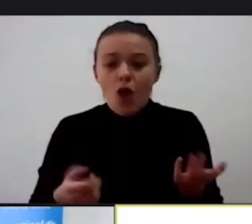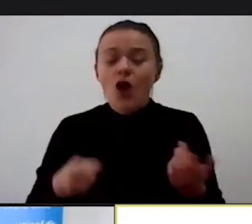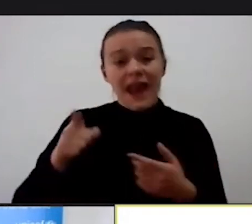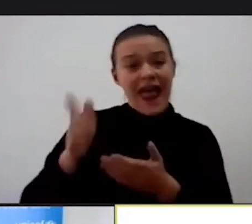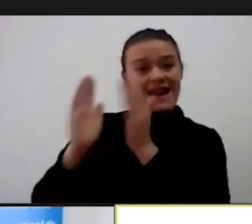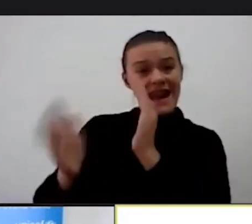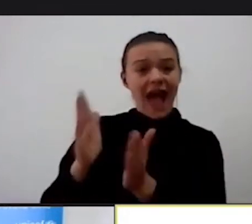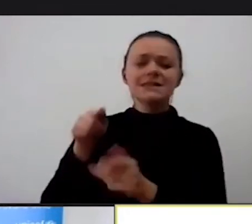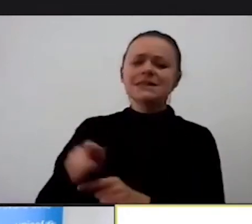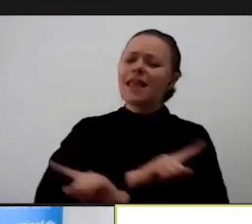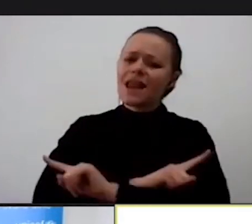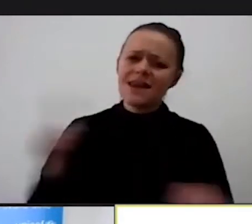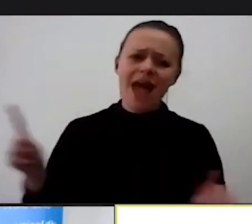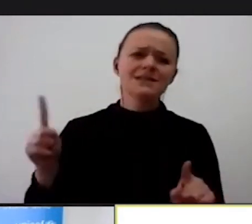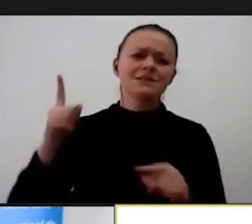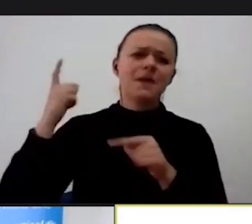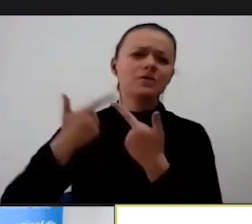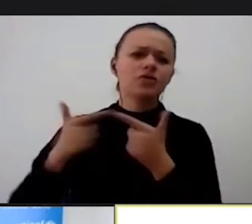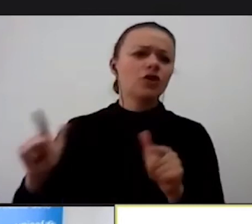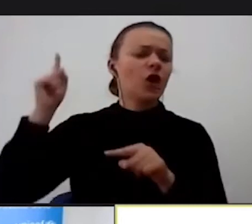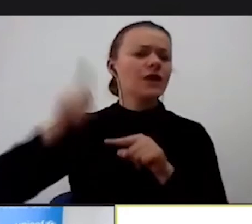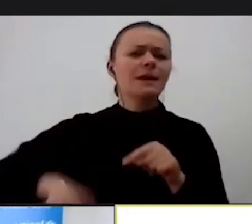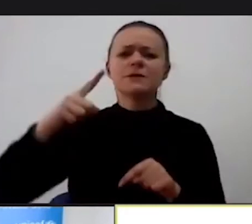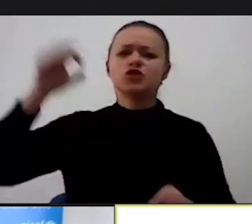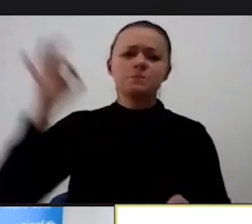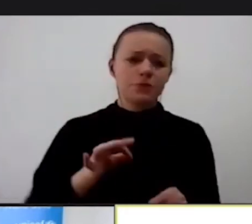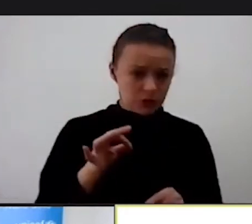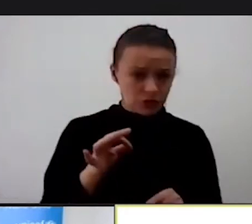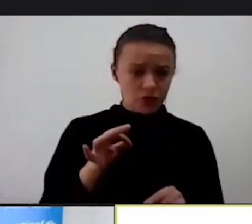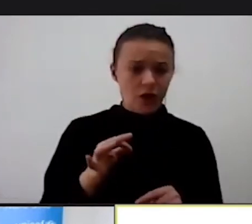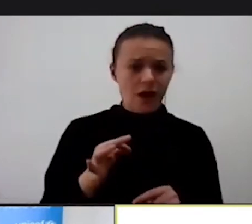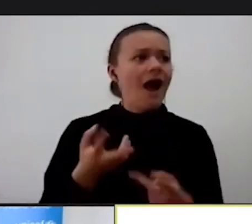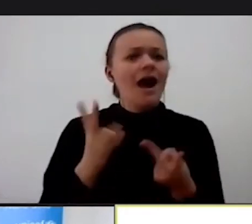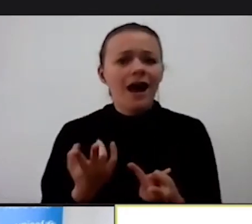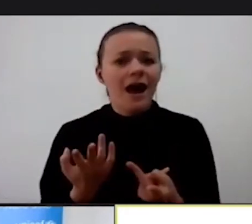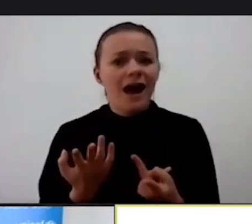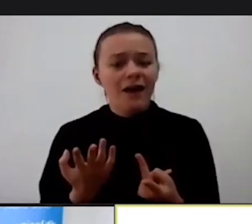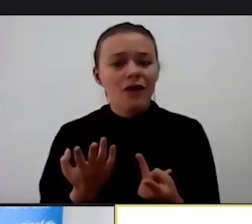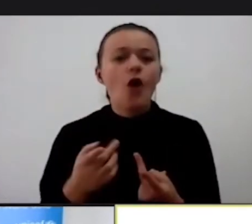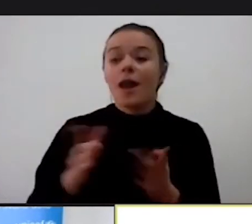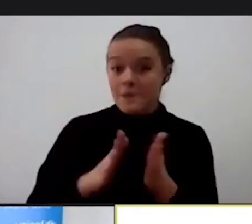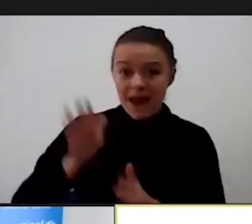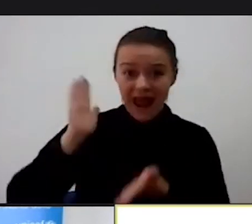znači? To znači da treba da informišemo ljude o posledicama takvog nasilja.